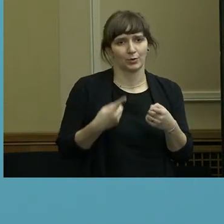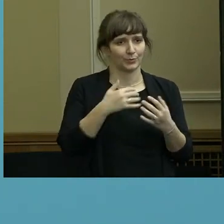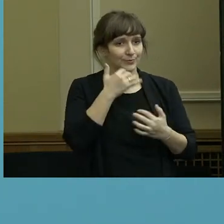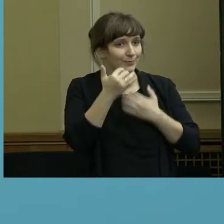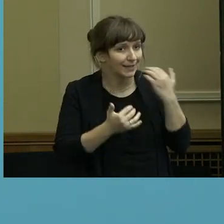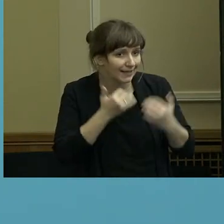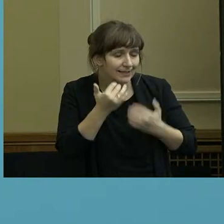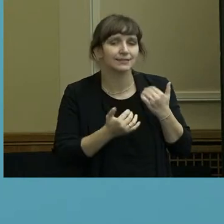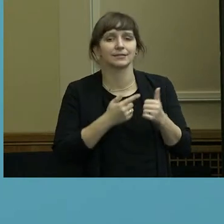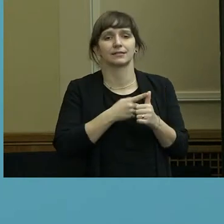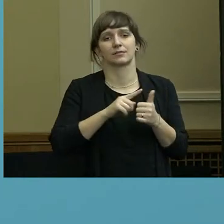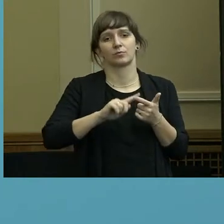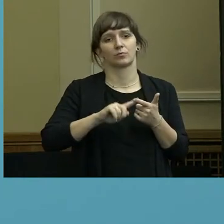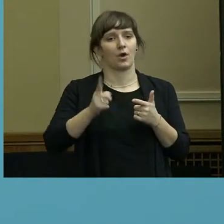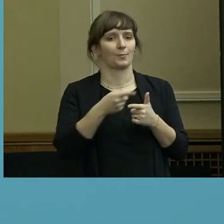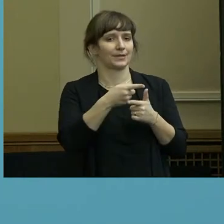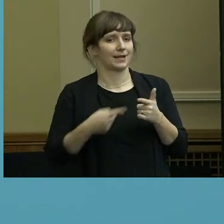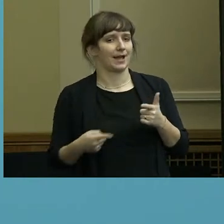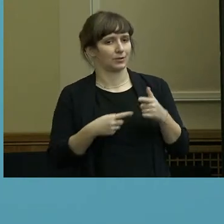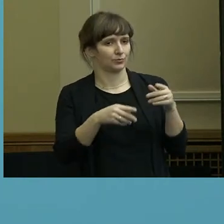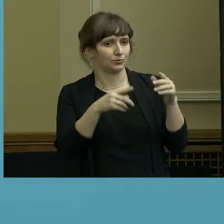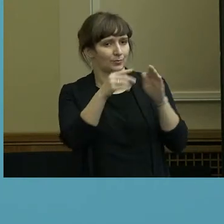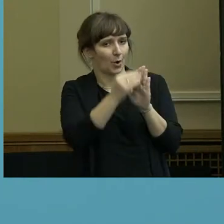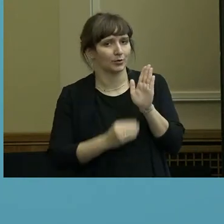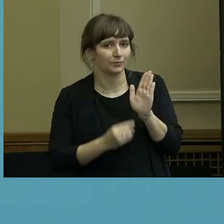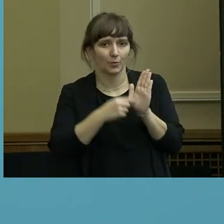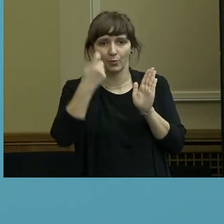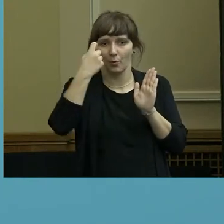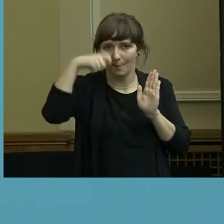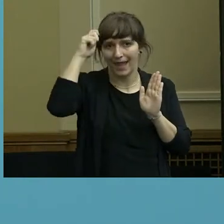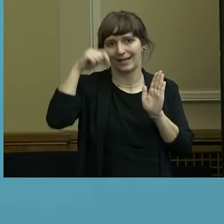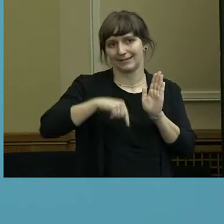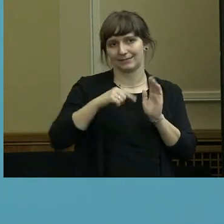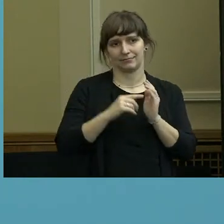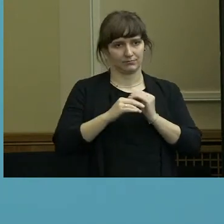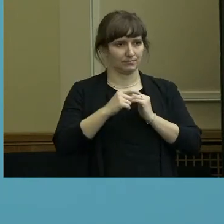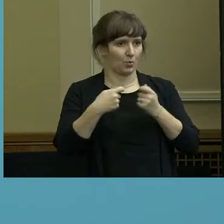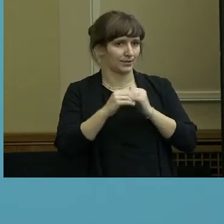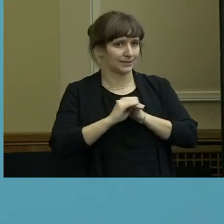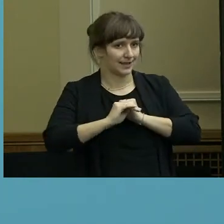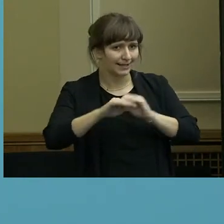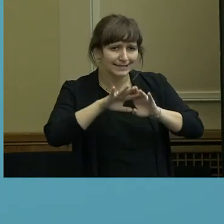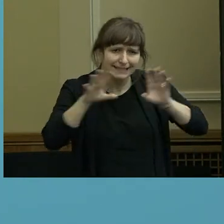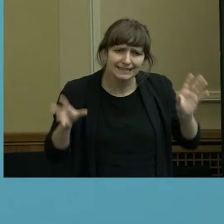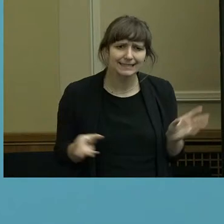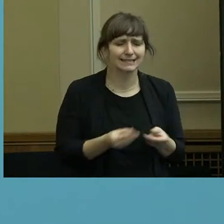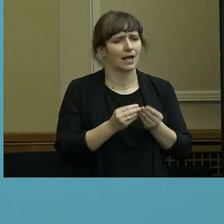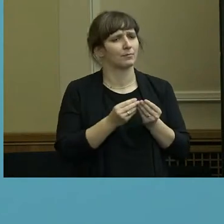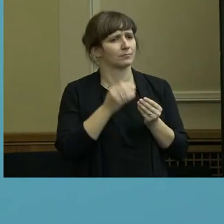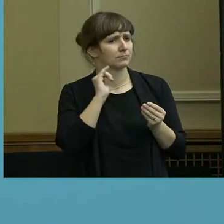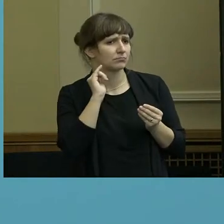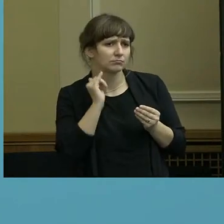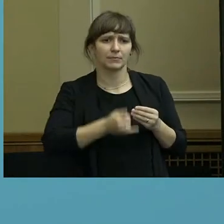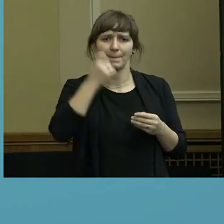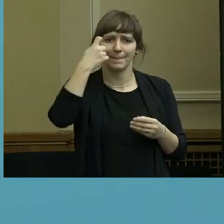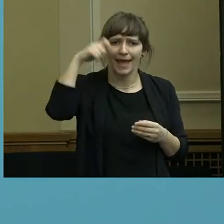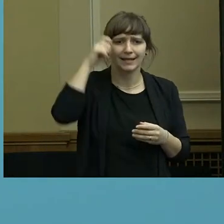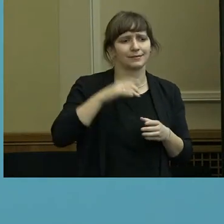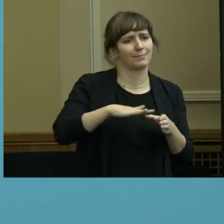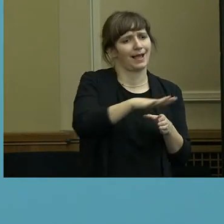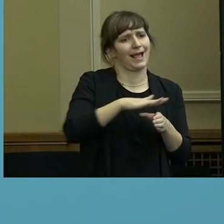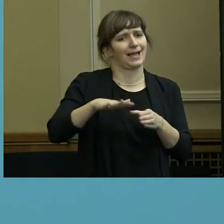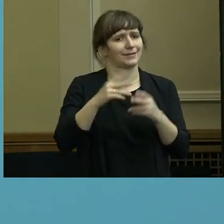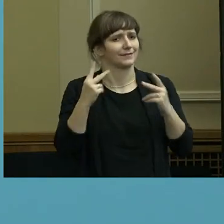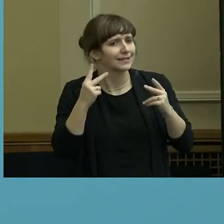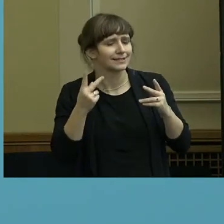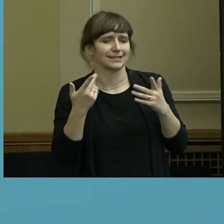Beteiligungsportfolio des Landes Berlin insgesamt, dass wir in den für Berlin wichtigen Bereichen der